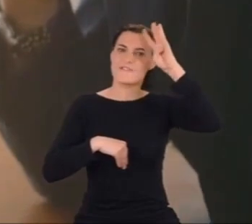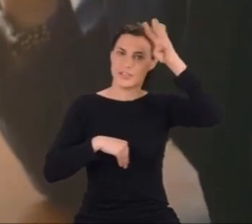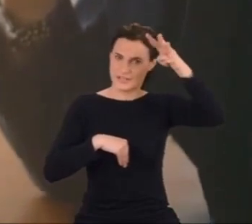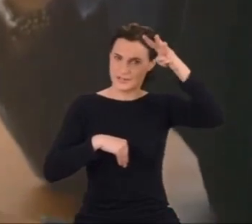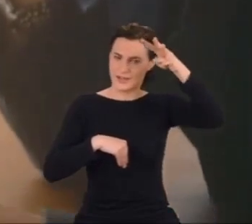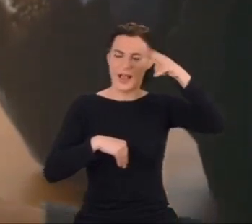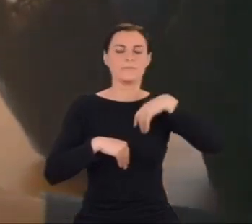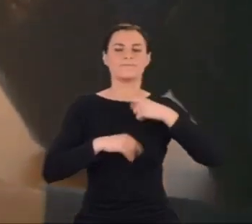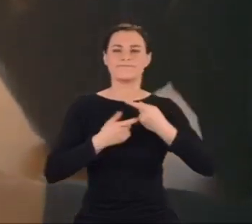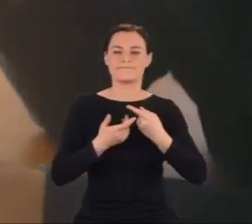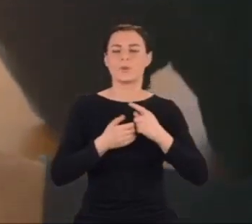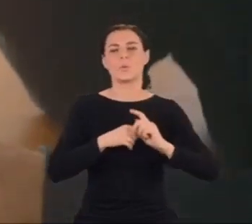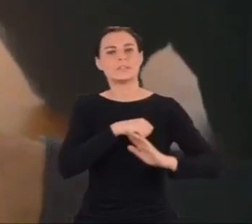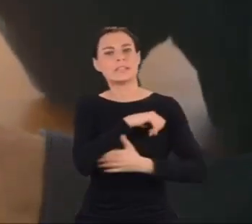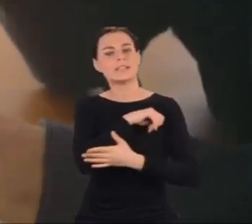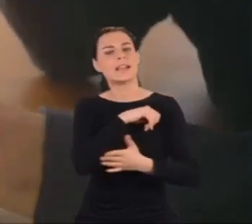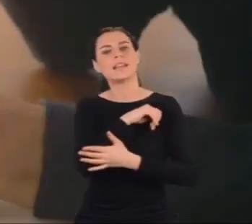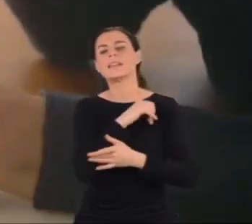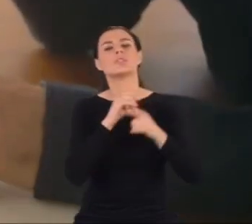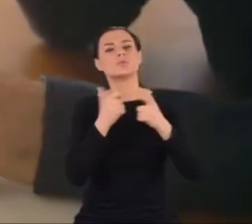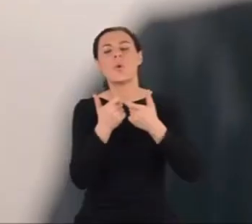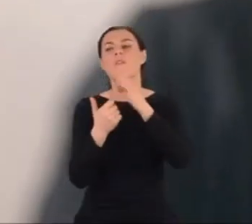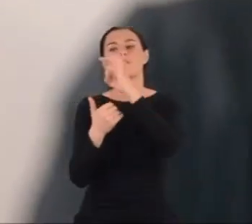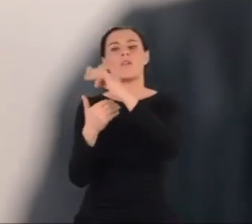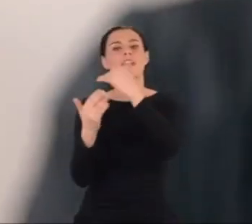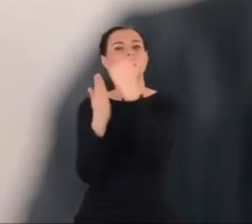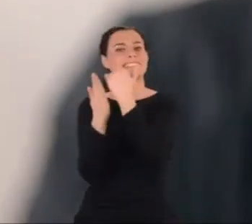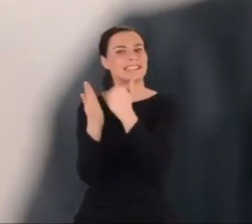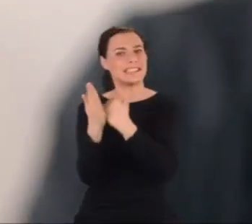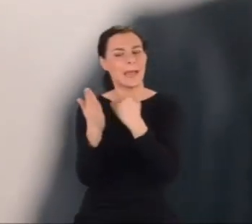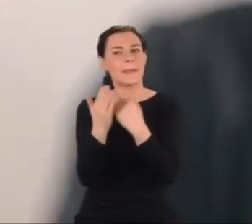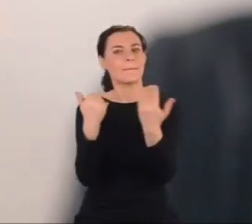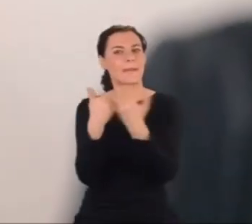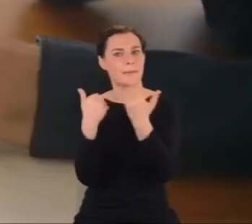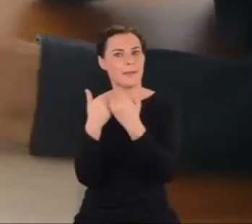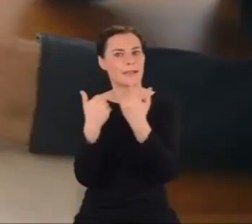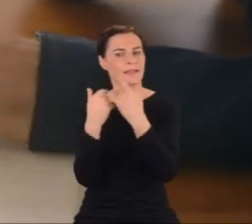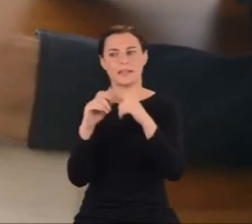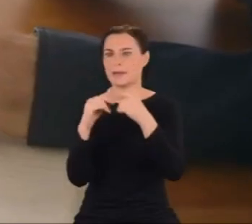uzasadnia złamanie zasad matematyki, którego tu dokonano.